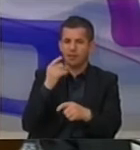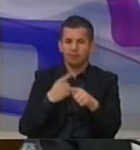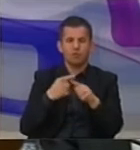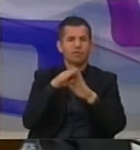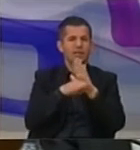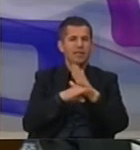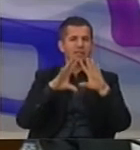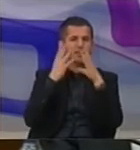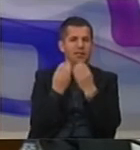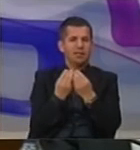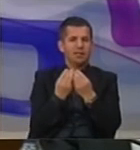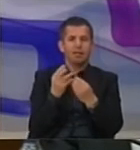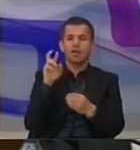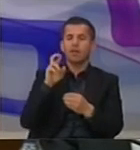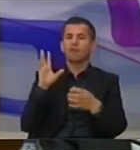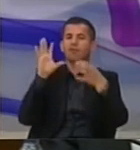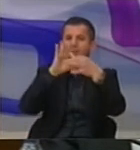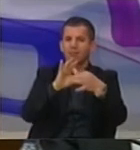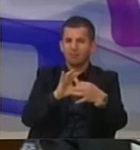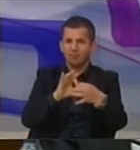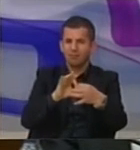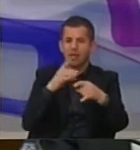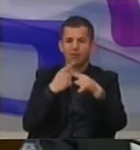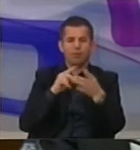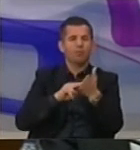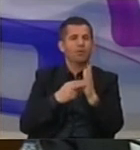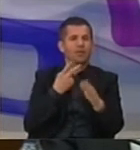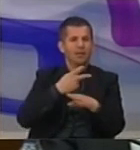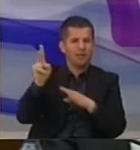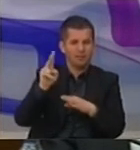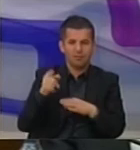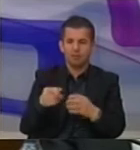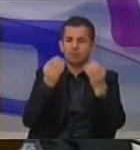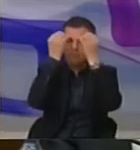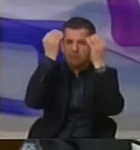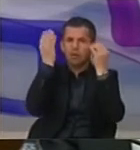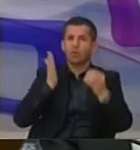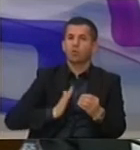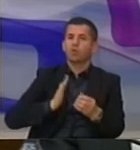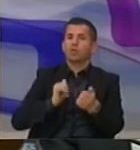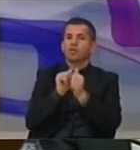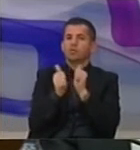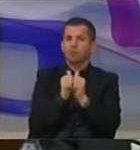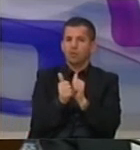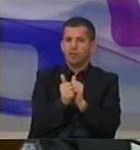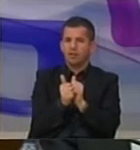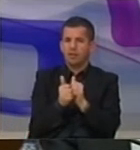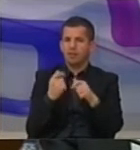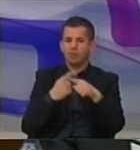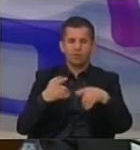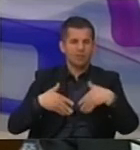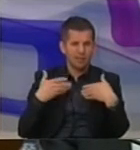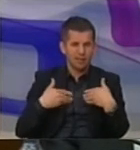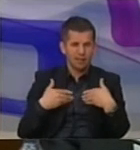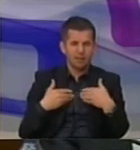shtetit ligjor, agjenden europiane dhe politikat të jashtme, arsimi, shkenca, kultura, sportje dhe zhvillimin e nordhe, shëndësia